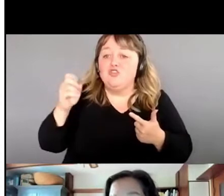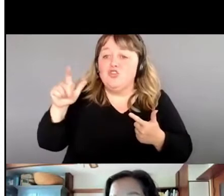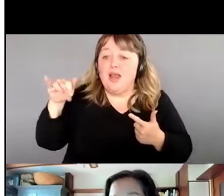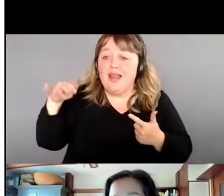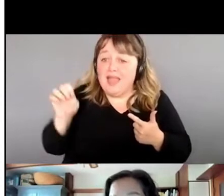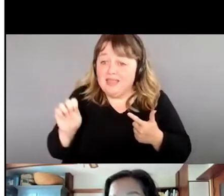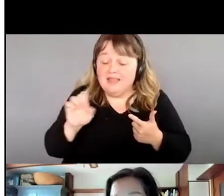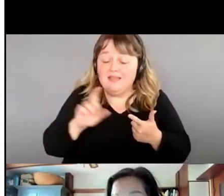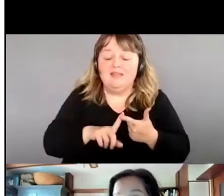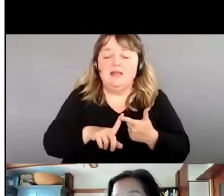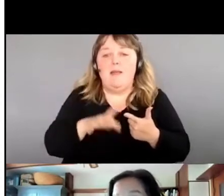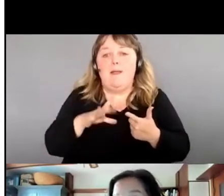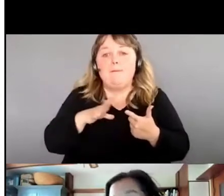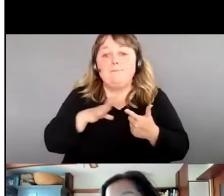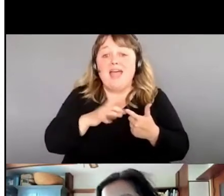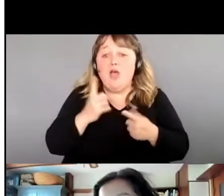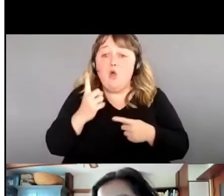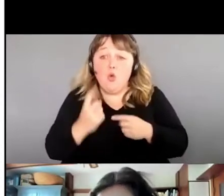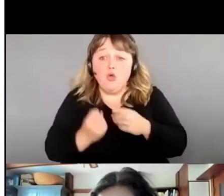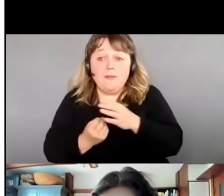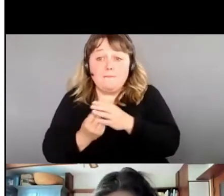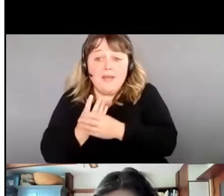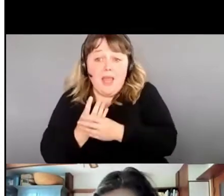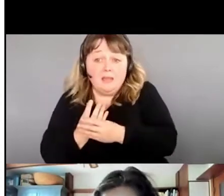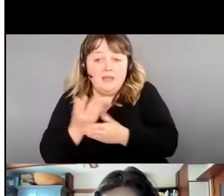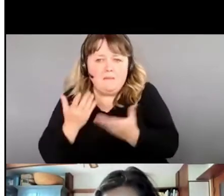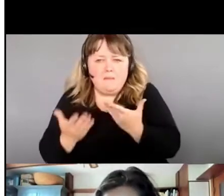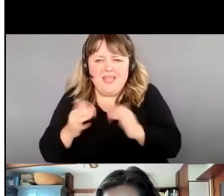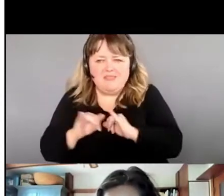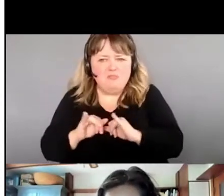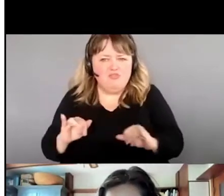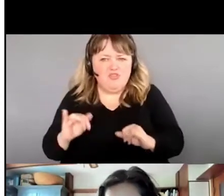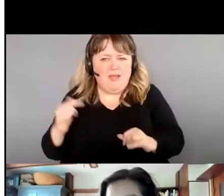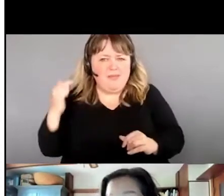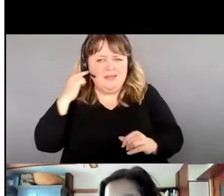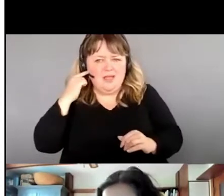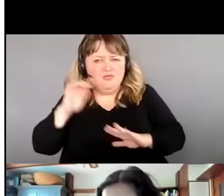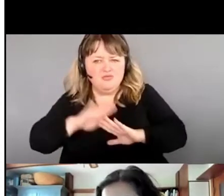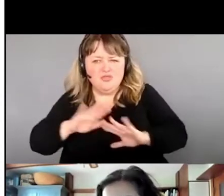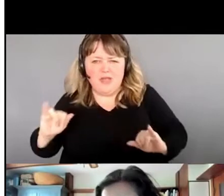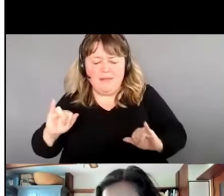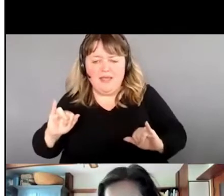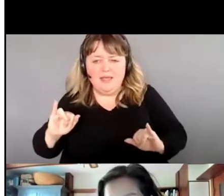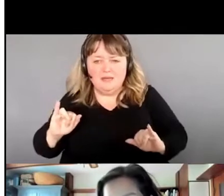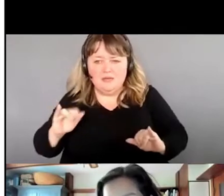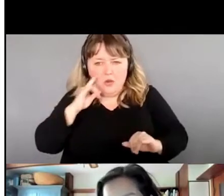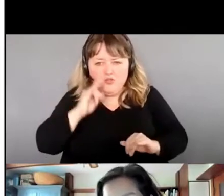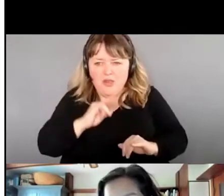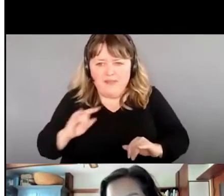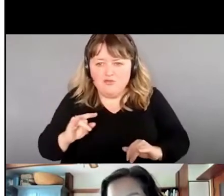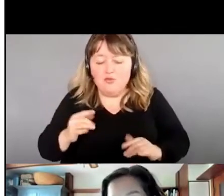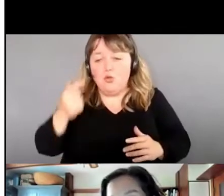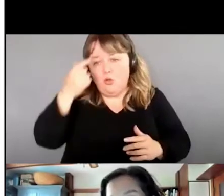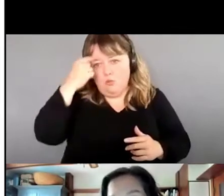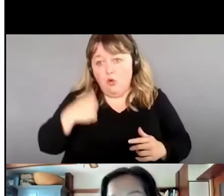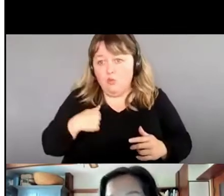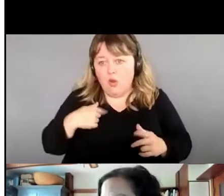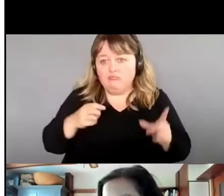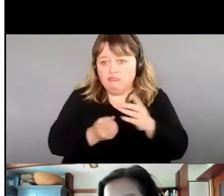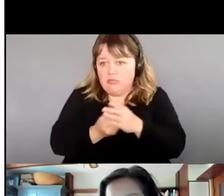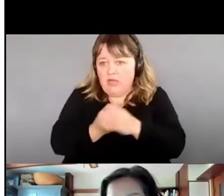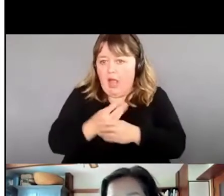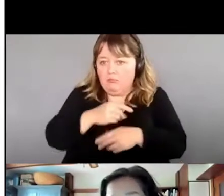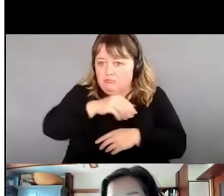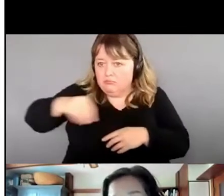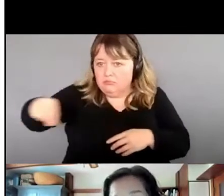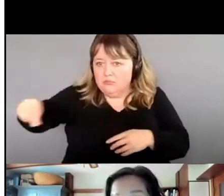Mais, il y a une petite plante que vous n'avez peut-être pas entendu parler encore, que moi, je considère comme une épice qui est dans la même